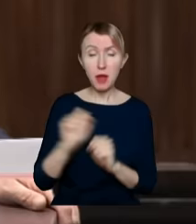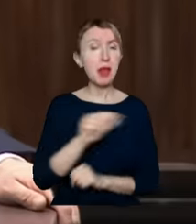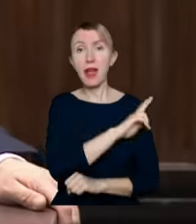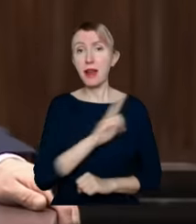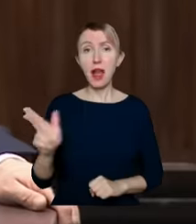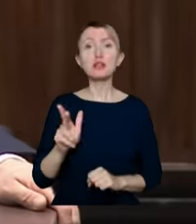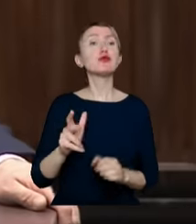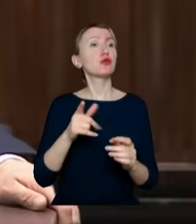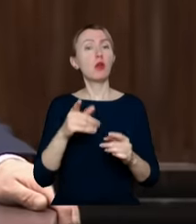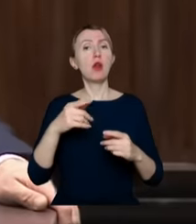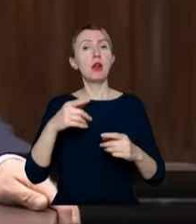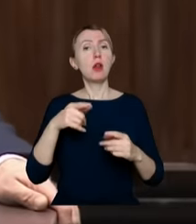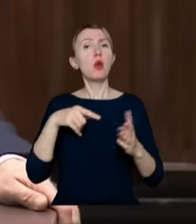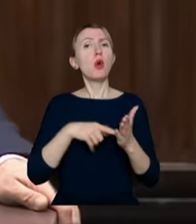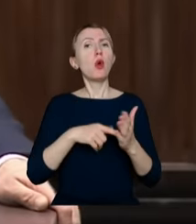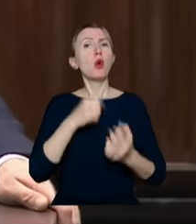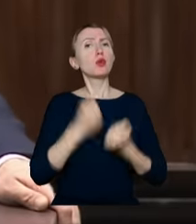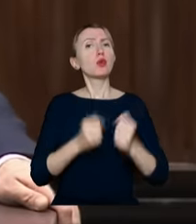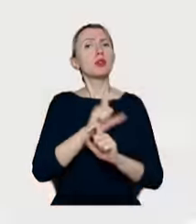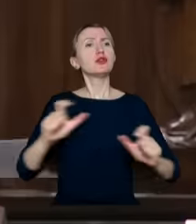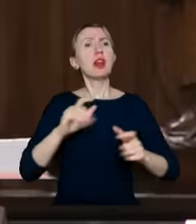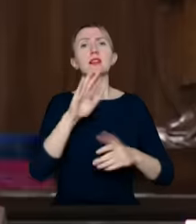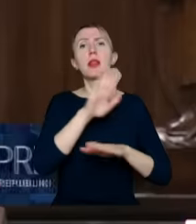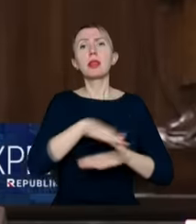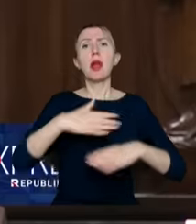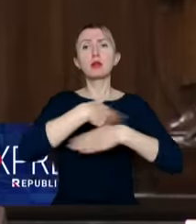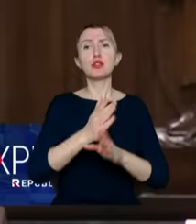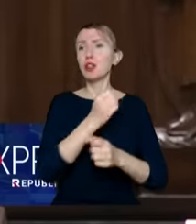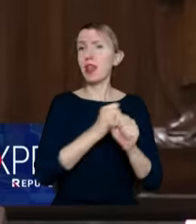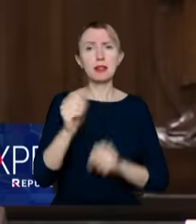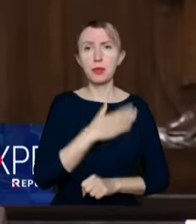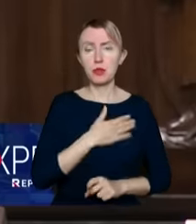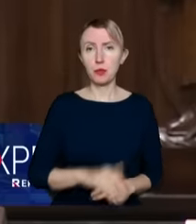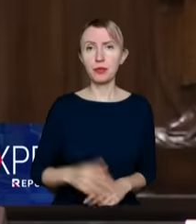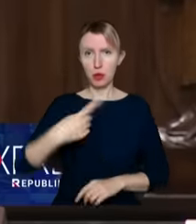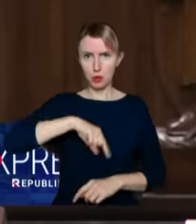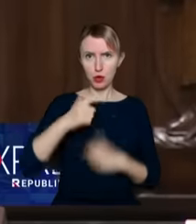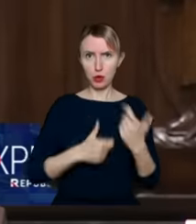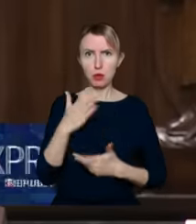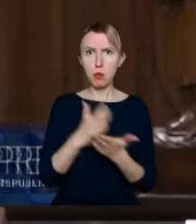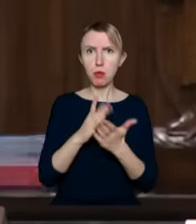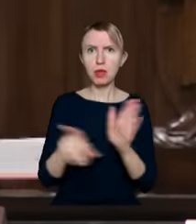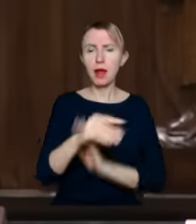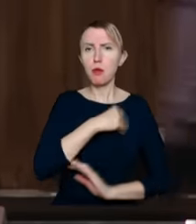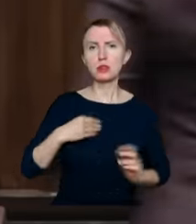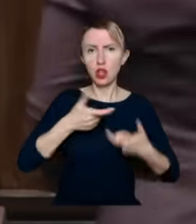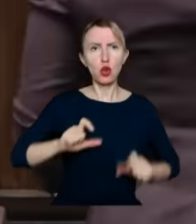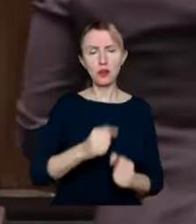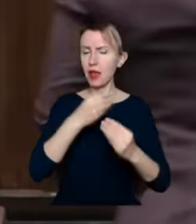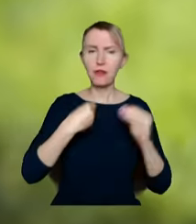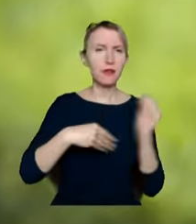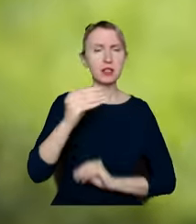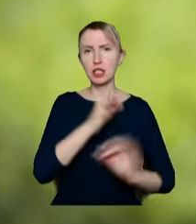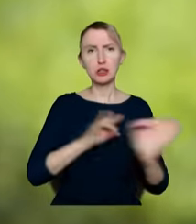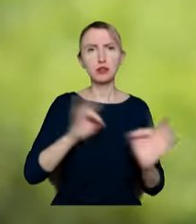kto dzieli w tym trudnym czasie naród nie jest patriotą. To myśmy wprowadzili pomoc polskiemu rolnikowi największą w historii. 15